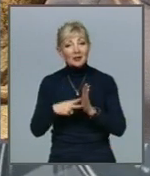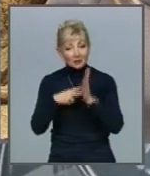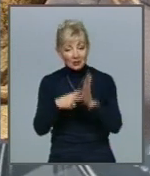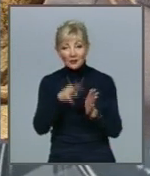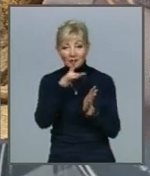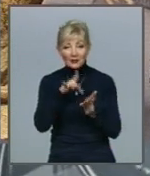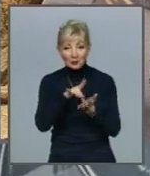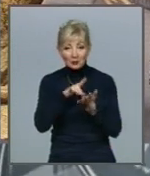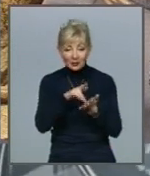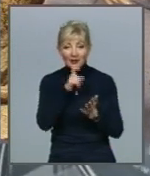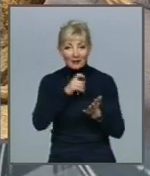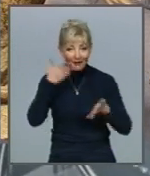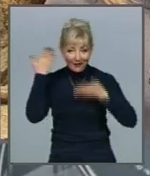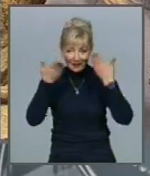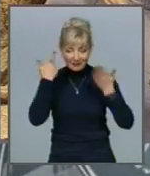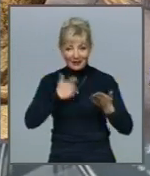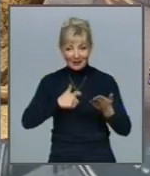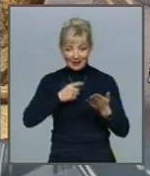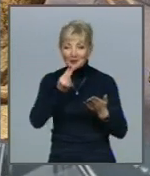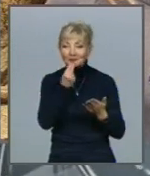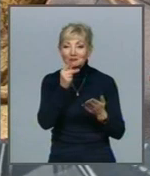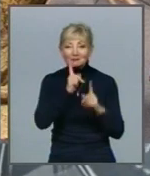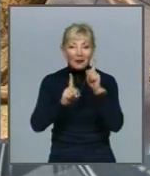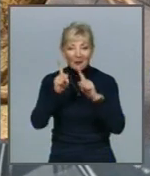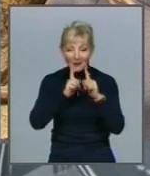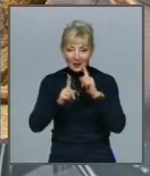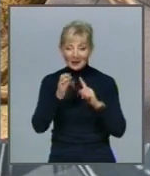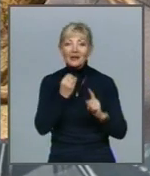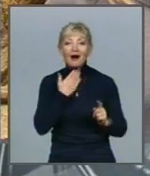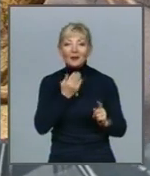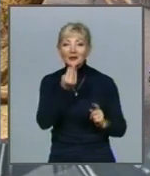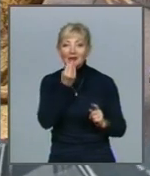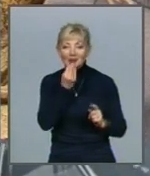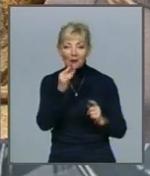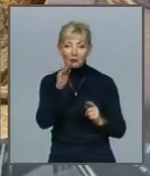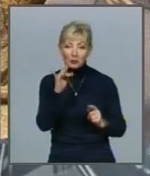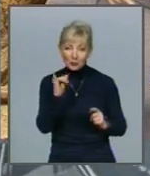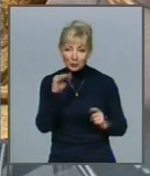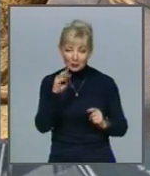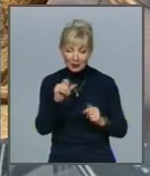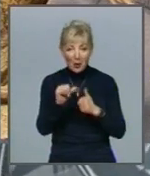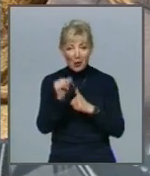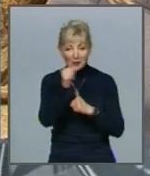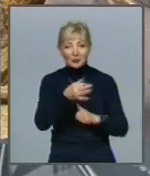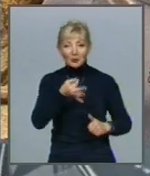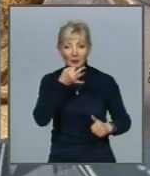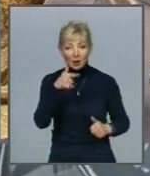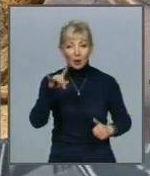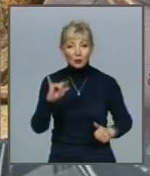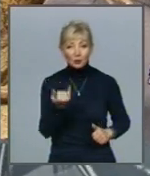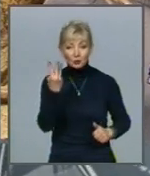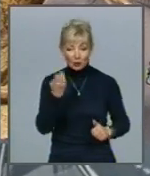мандрівки мавпочки розважали себе смаколиками За петитом їли соковиті фрукти, особливо до смаку припала груша